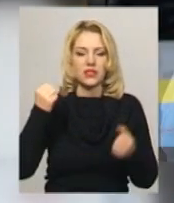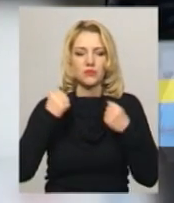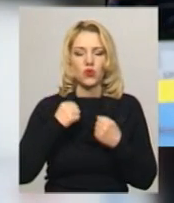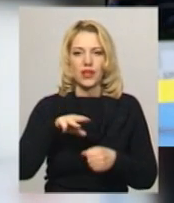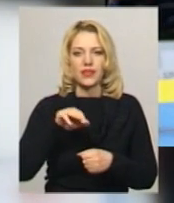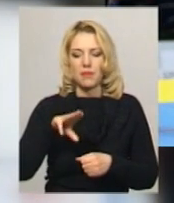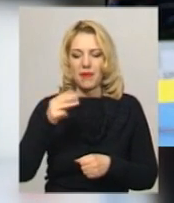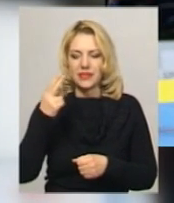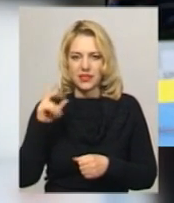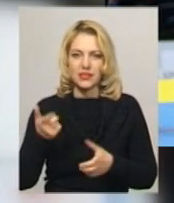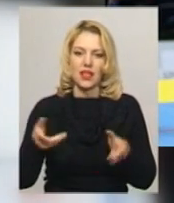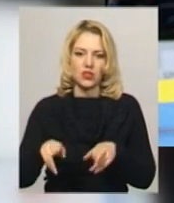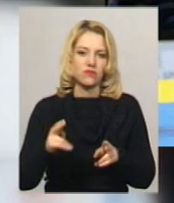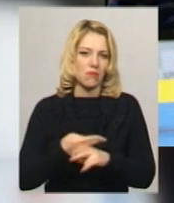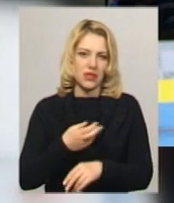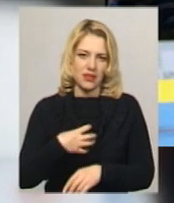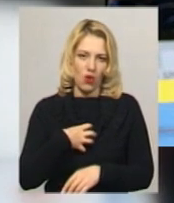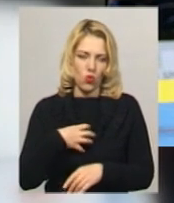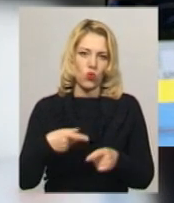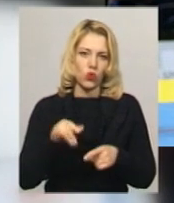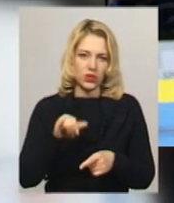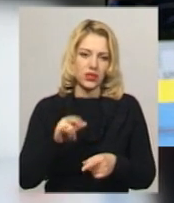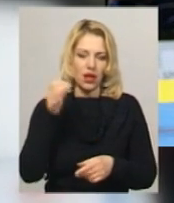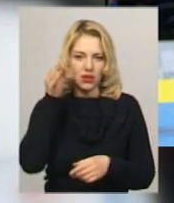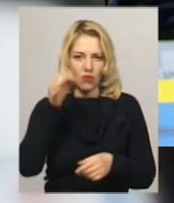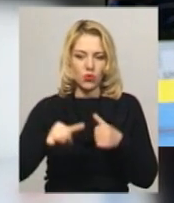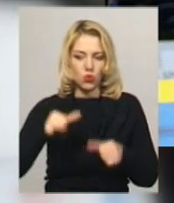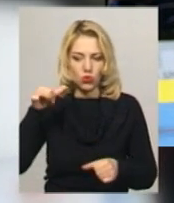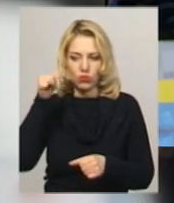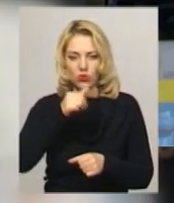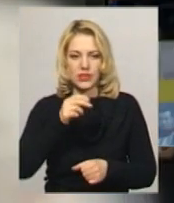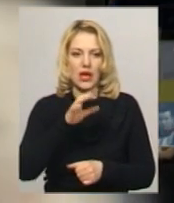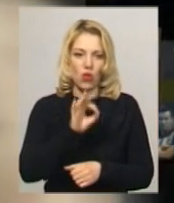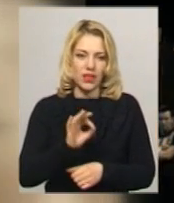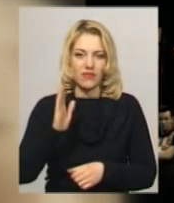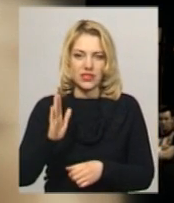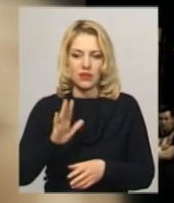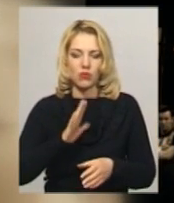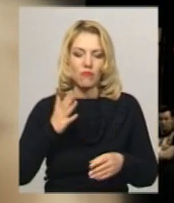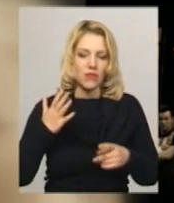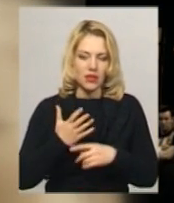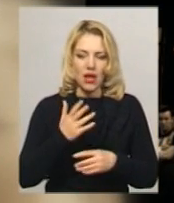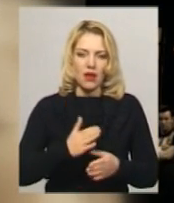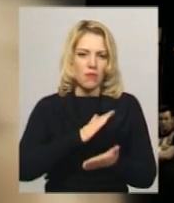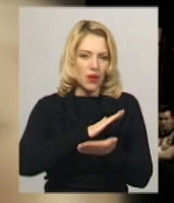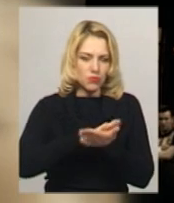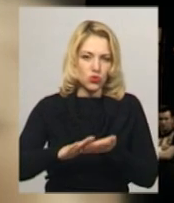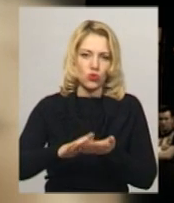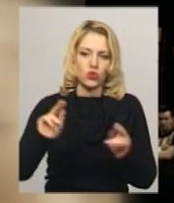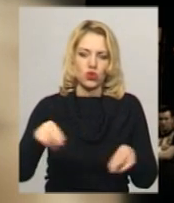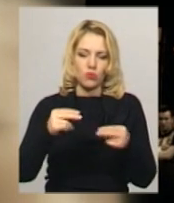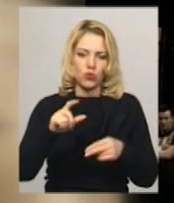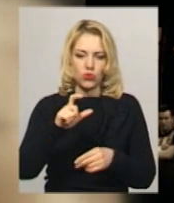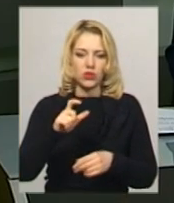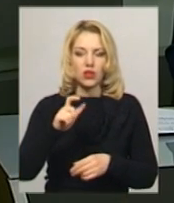Тимець цього разу залишився без нагороди. Нагадаю, минулого року Альона Вересняк у п'яти стала абсолютною чемпіонкою України та